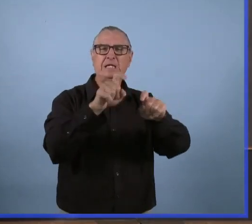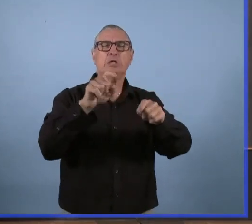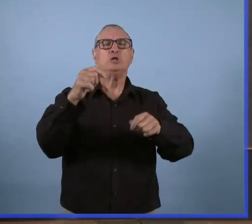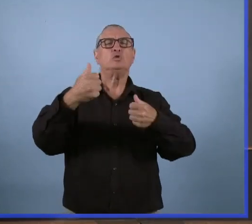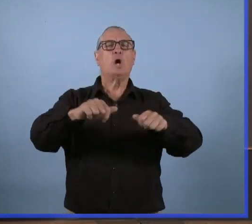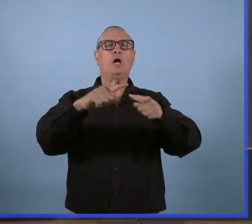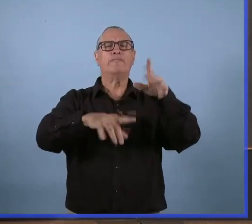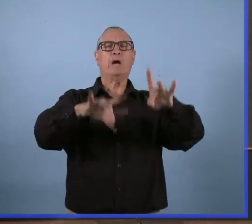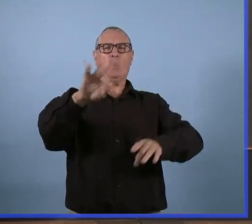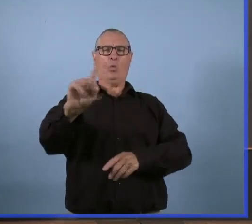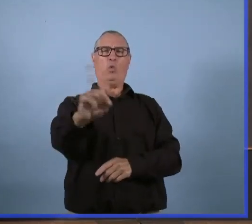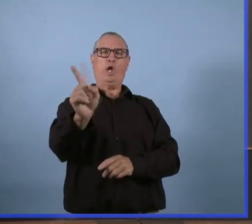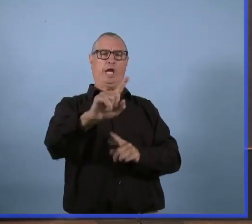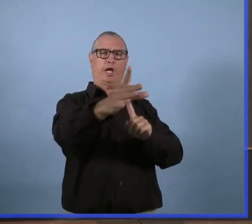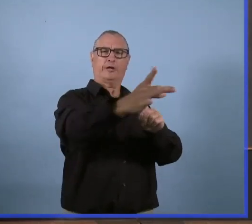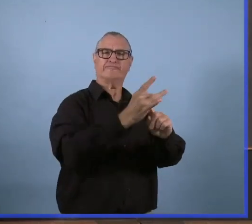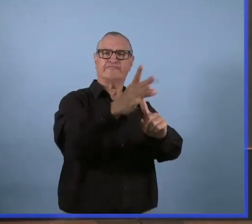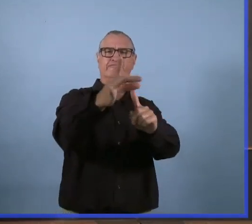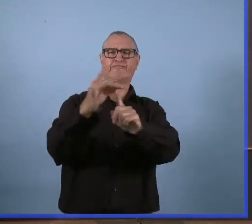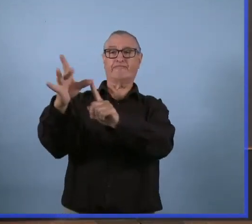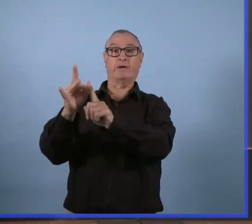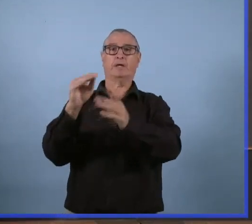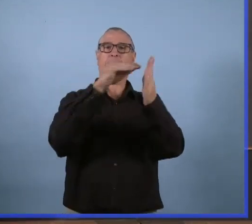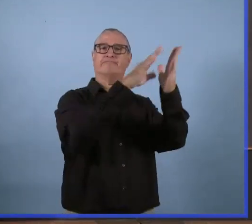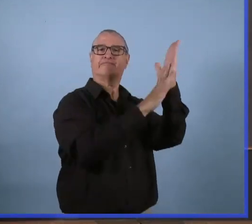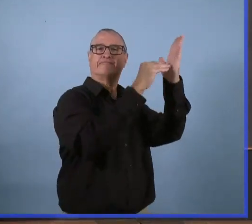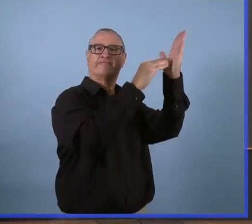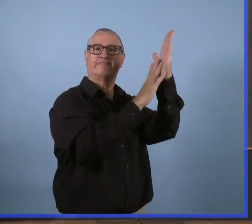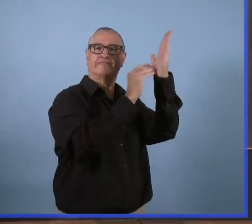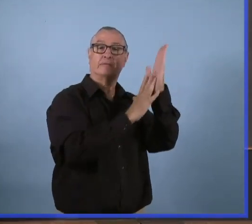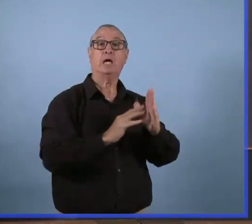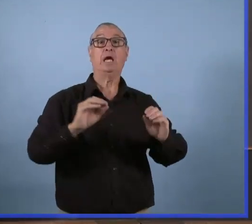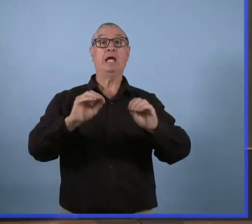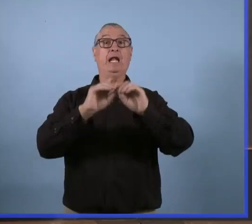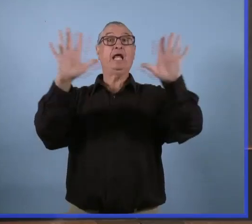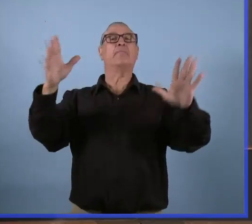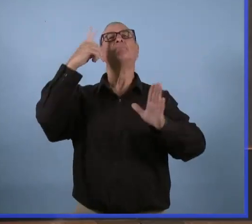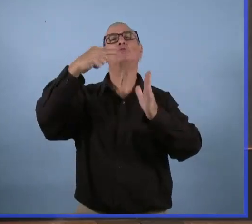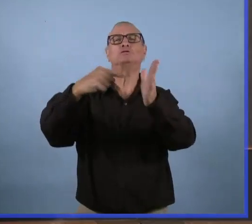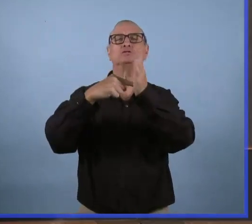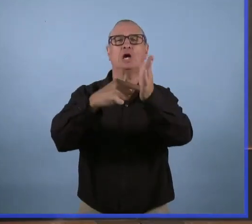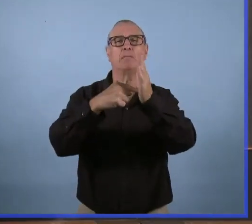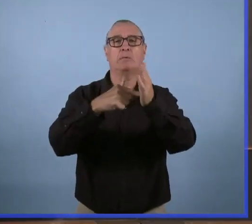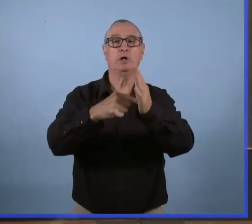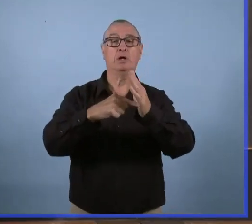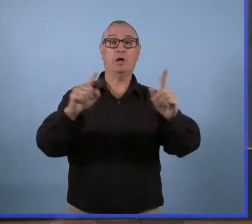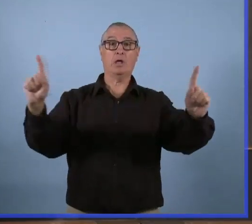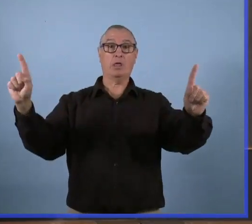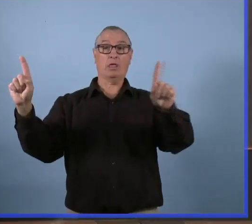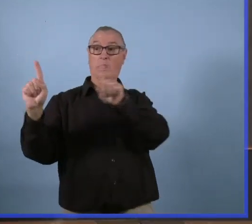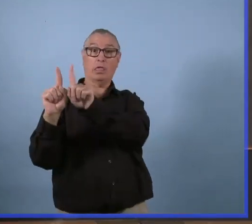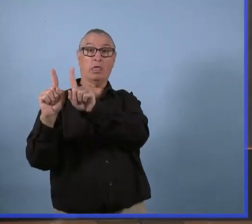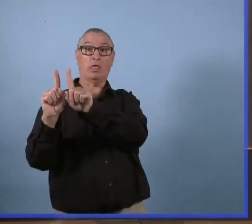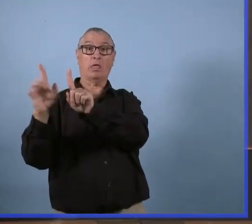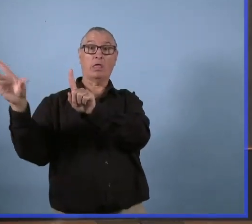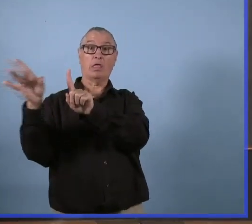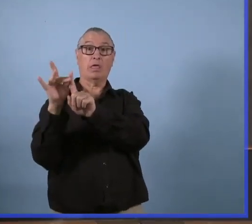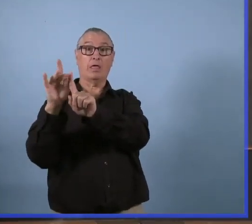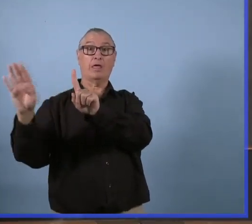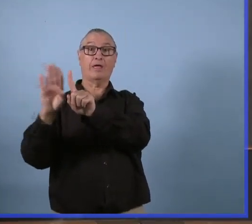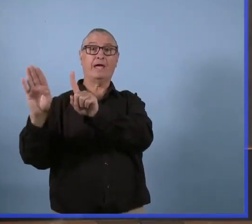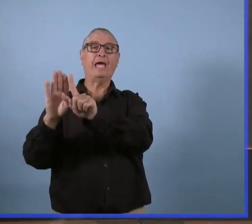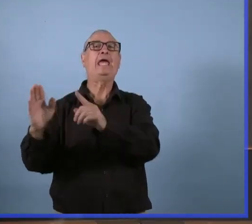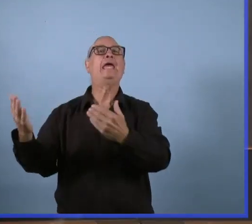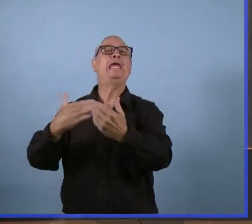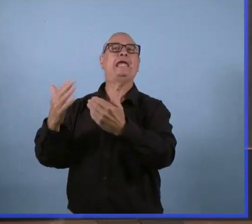certains cas, ces expositions peuvent être très claires. Par exemple, si une personne était un contact clair d'une personne qui a